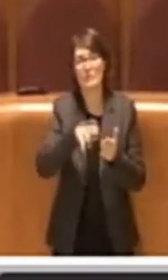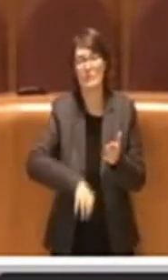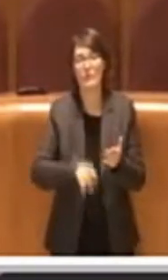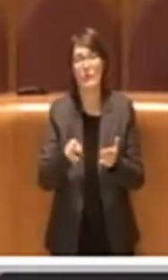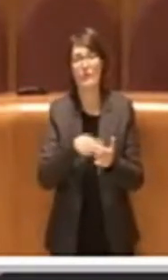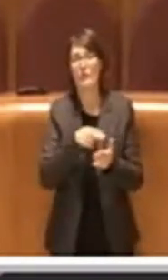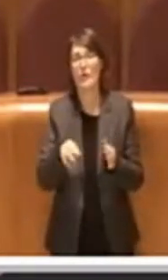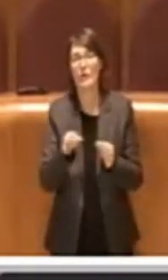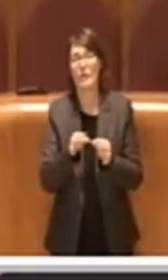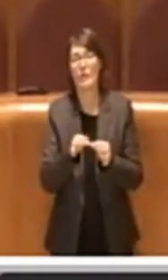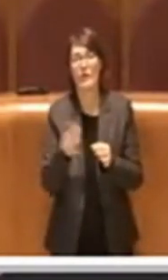Presidente.